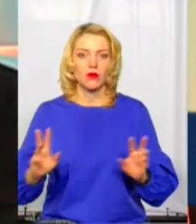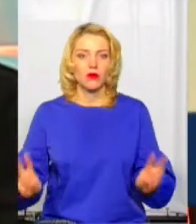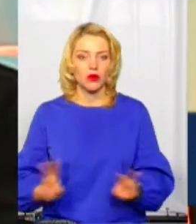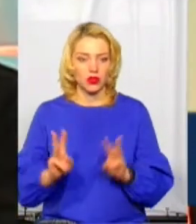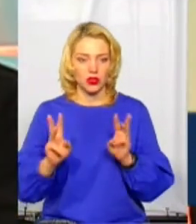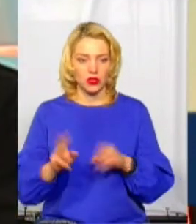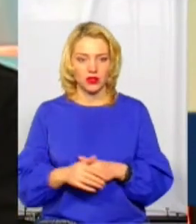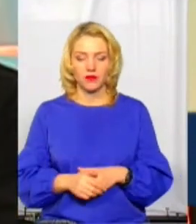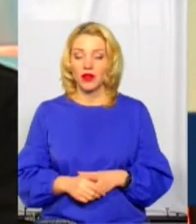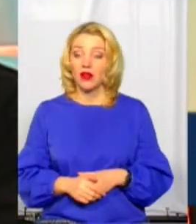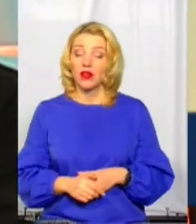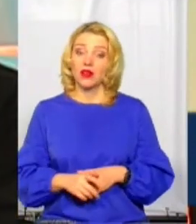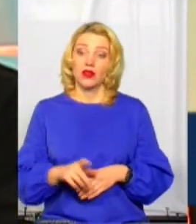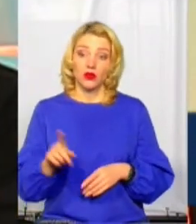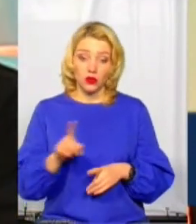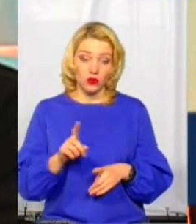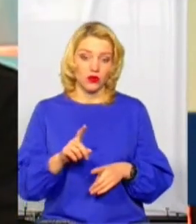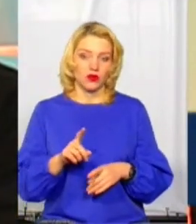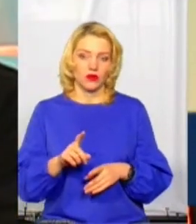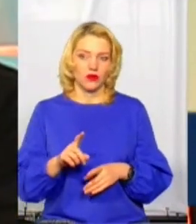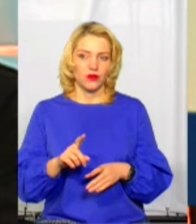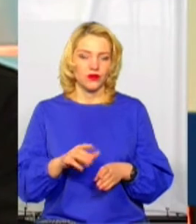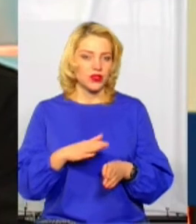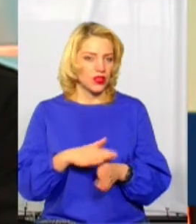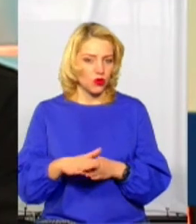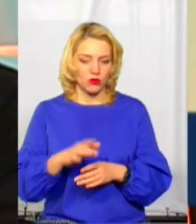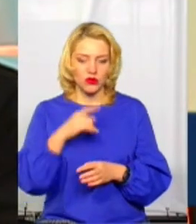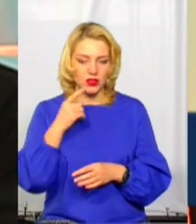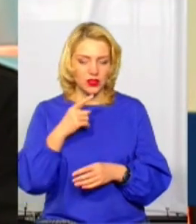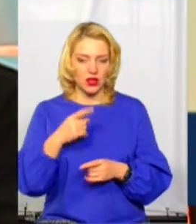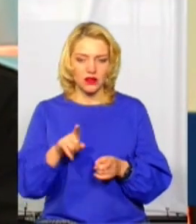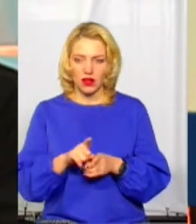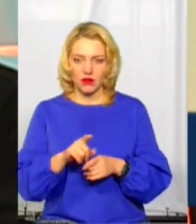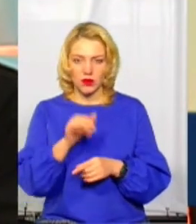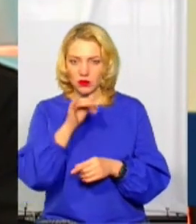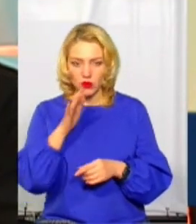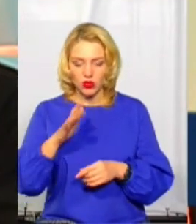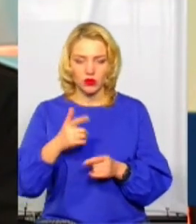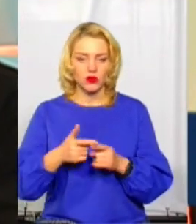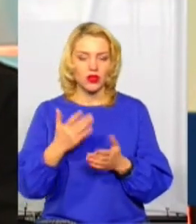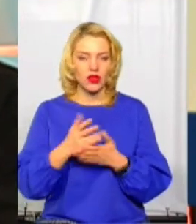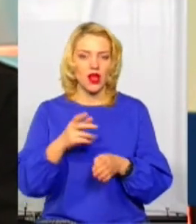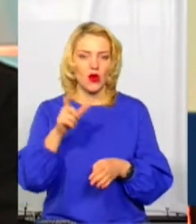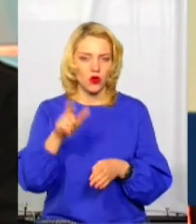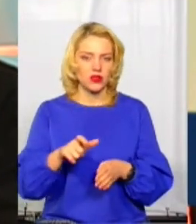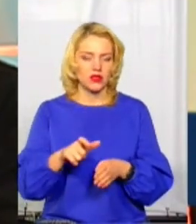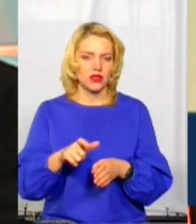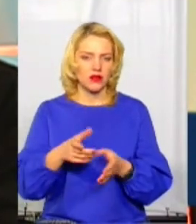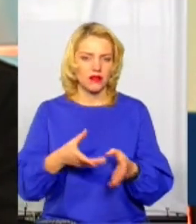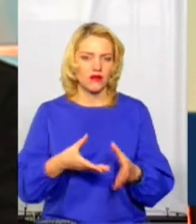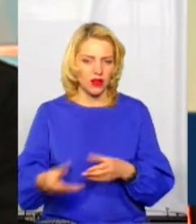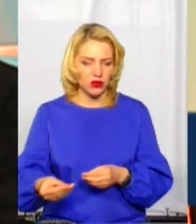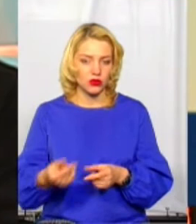цілому, так сказати, ніколи неможливо. Загроза є завжди, це навіть і людський фактор, і будь-яке перенавантаження електромережі. Крім несправних